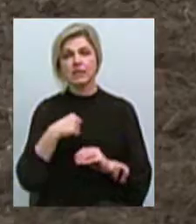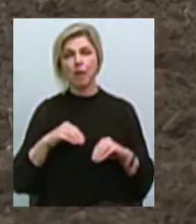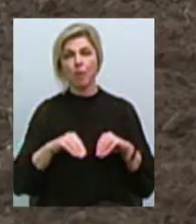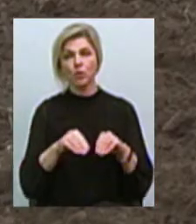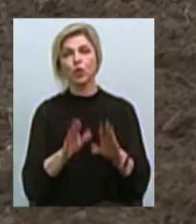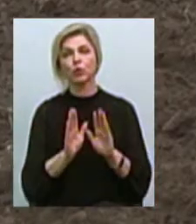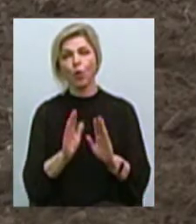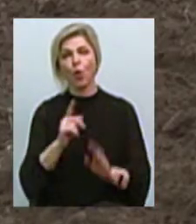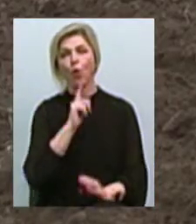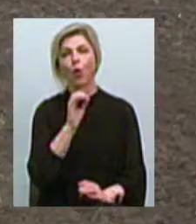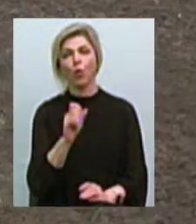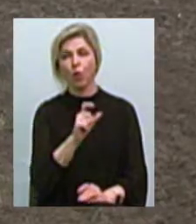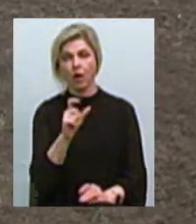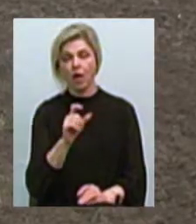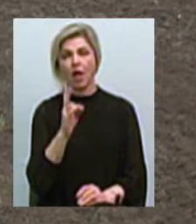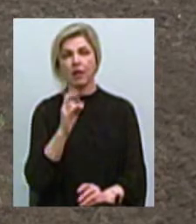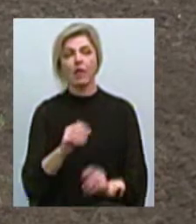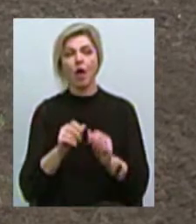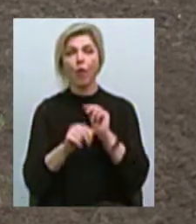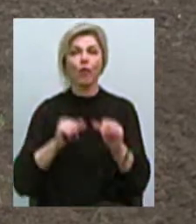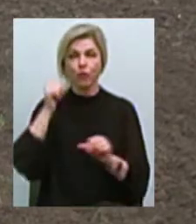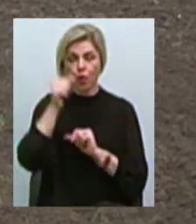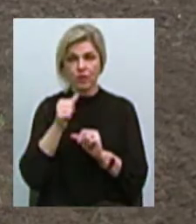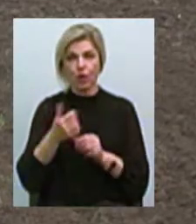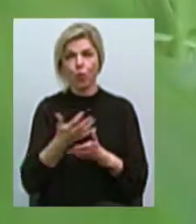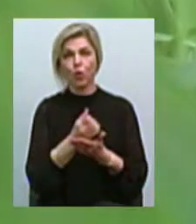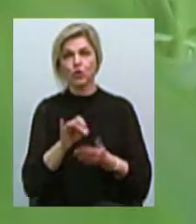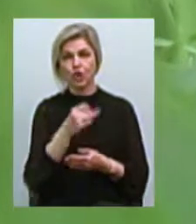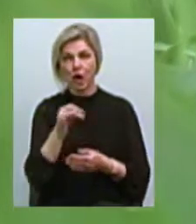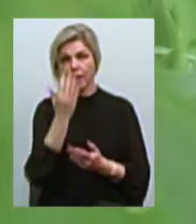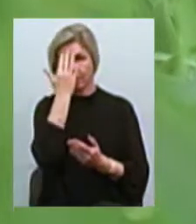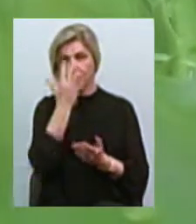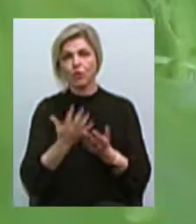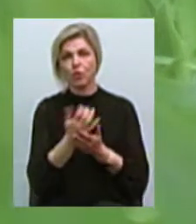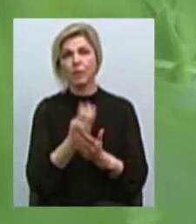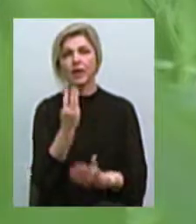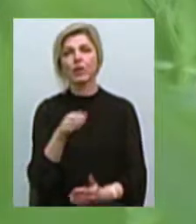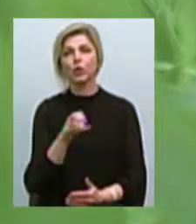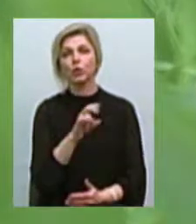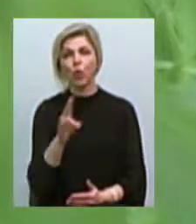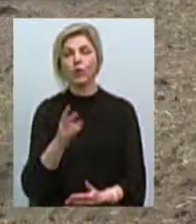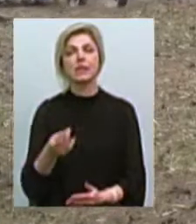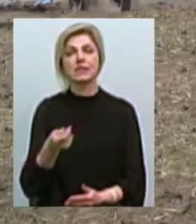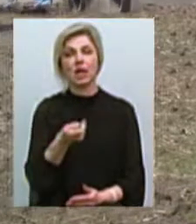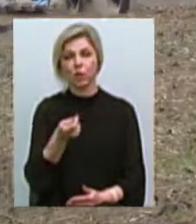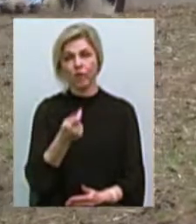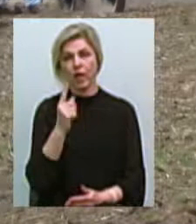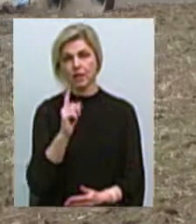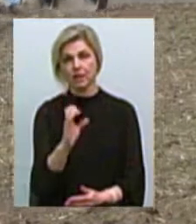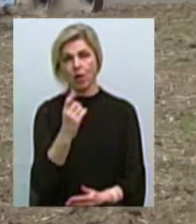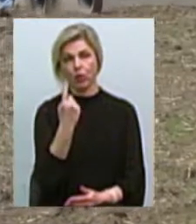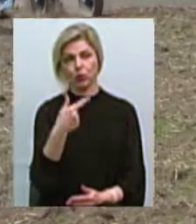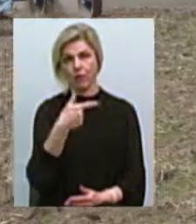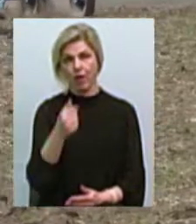горох. Щодо прогнозів на ворожай наступного року, сподівається зібрати щонайменше 3 тонни зернових з гектара. Олександр Грей,